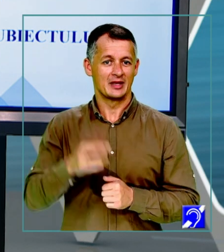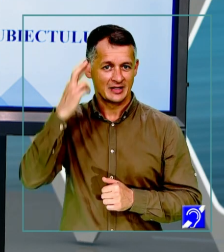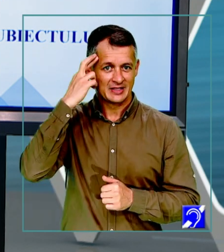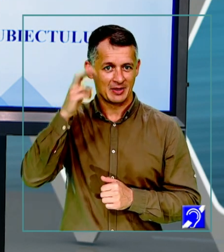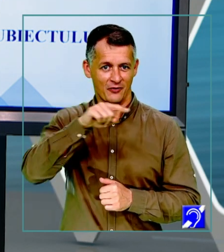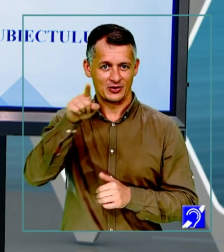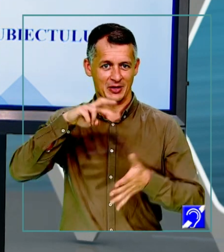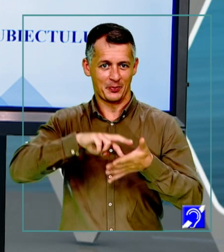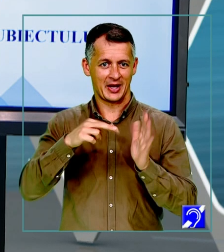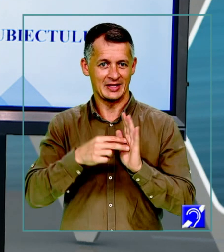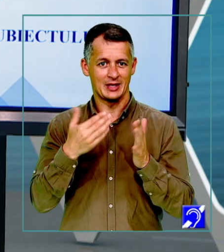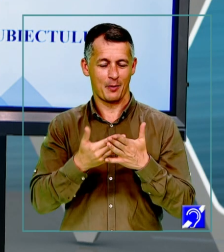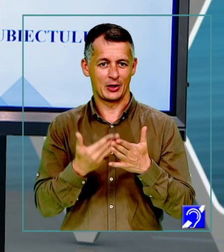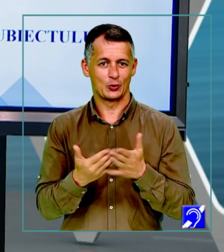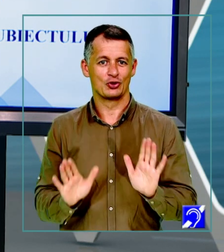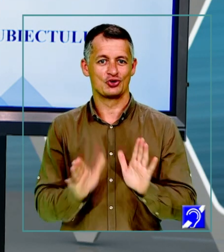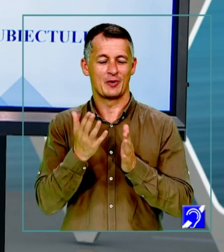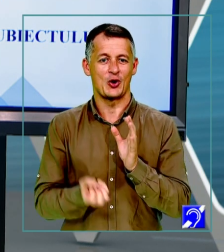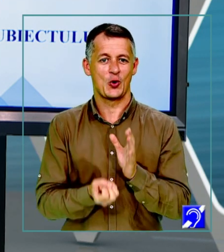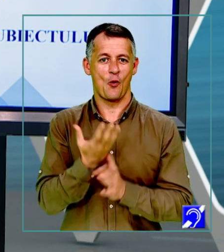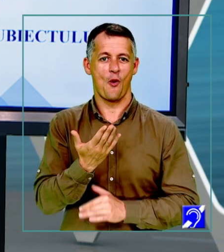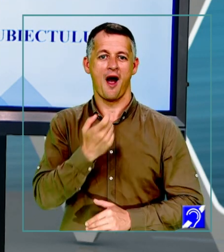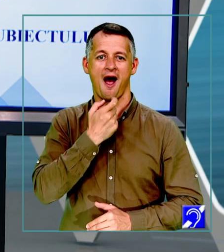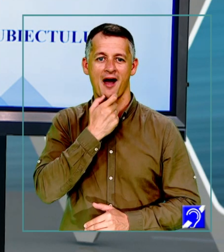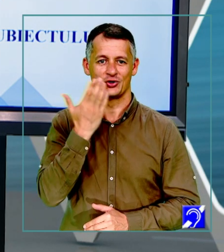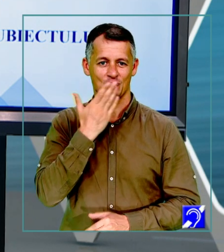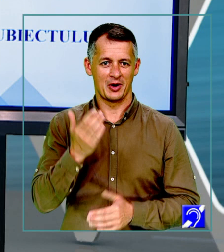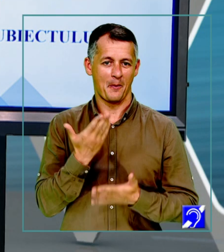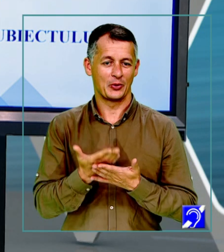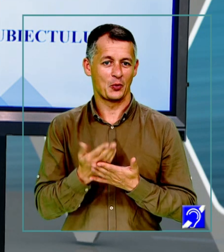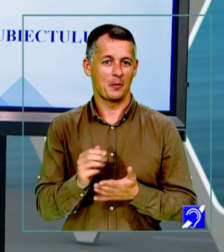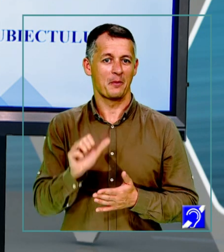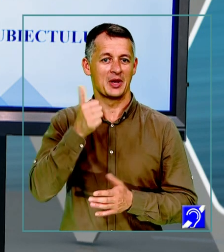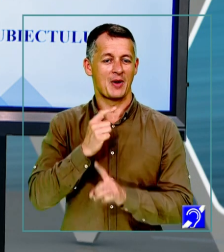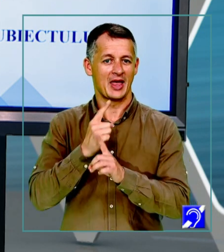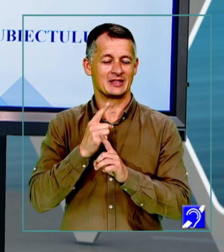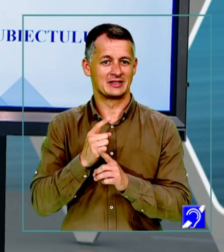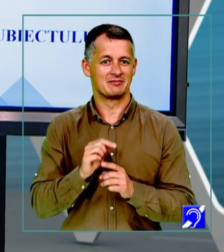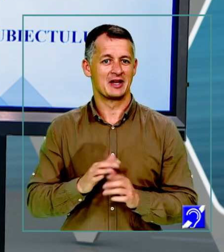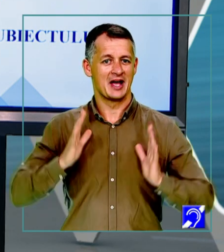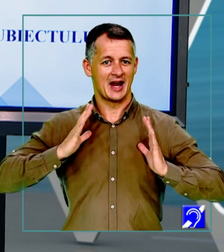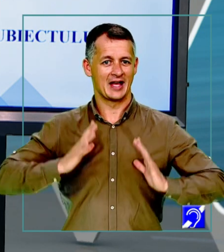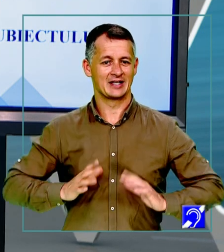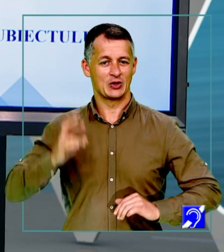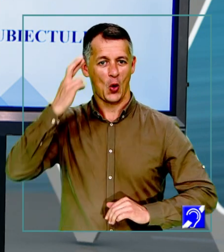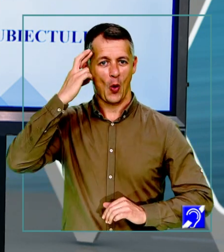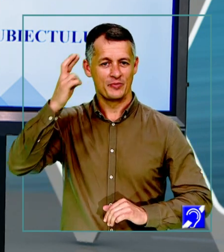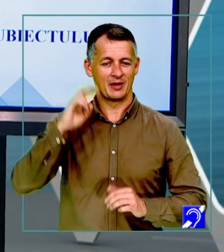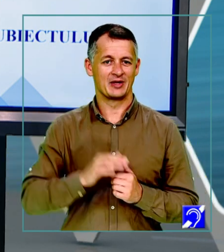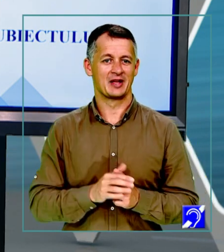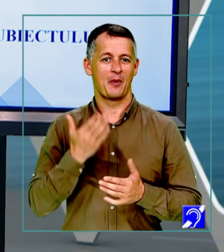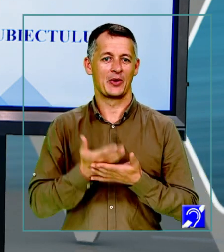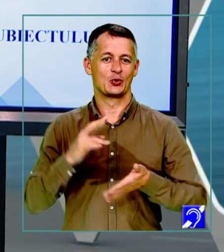școlar. Vă propun ca în prima noastră lecție să fim relaxați, optimiști și să rezolvăm subiectul model pentru evaluarea